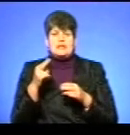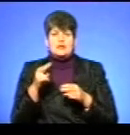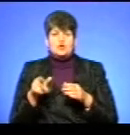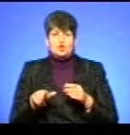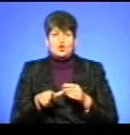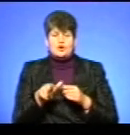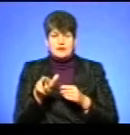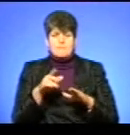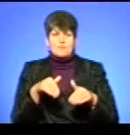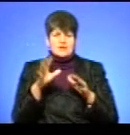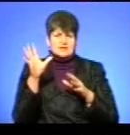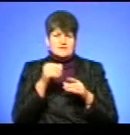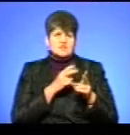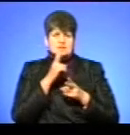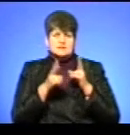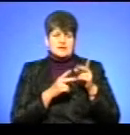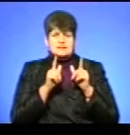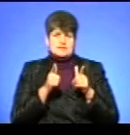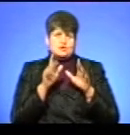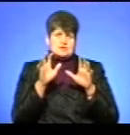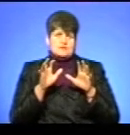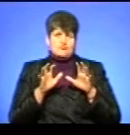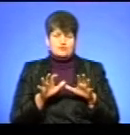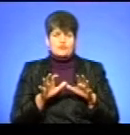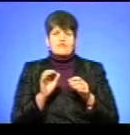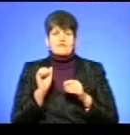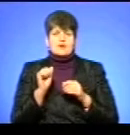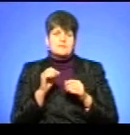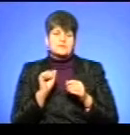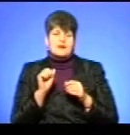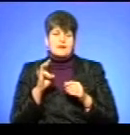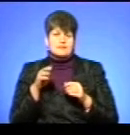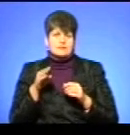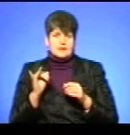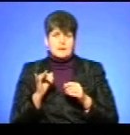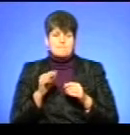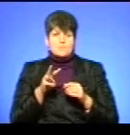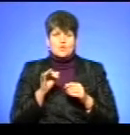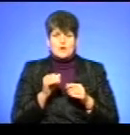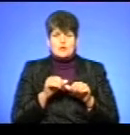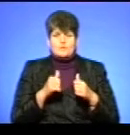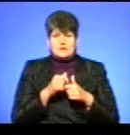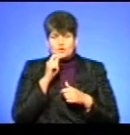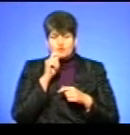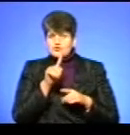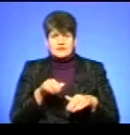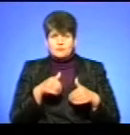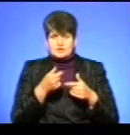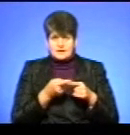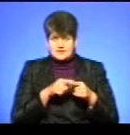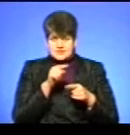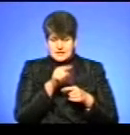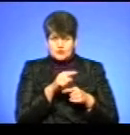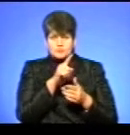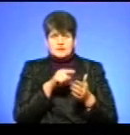будь ласка, подати всі скарги згідно чинного законодавства в Антимонопольний комітет України. Якщо ви не подали це питання до